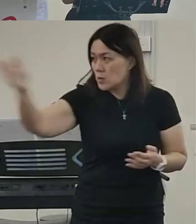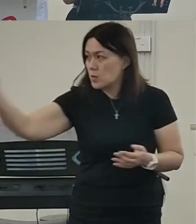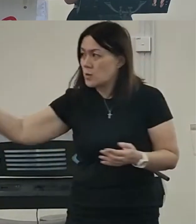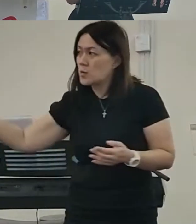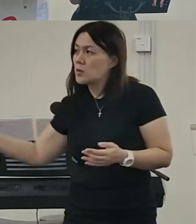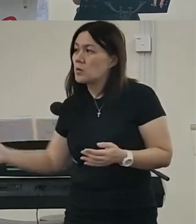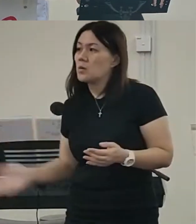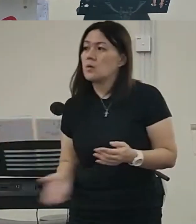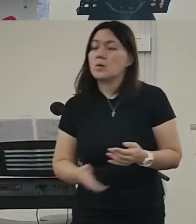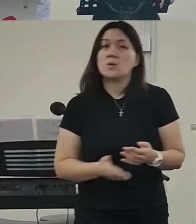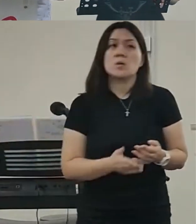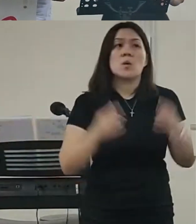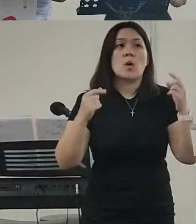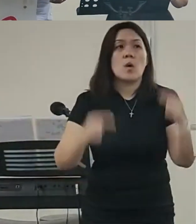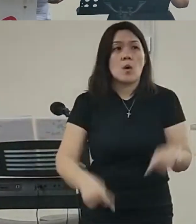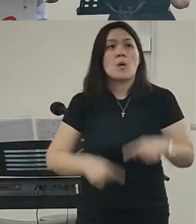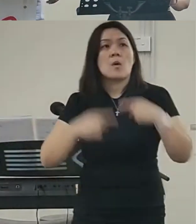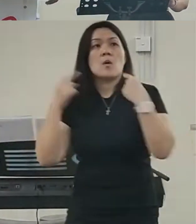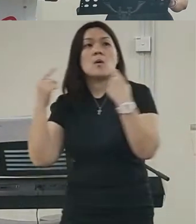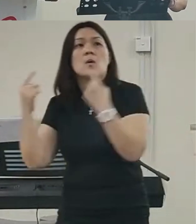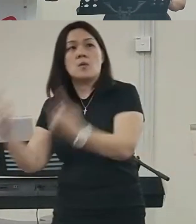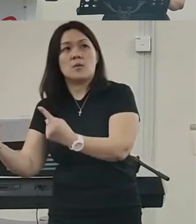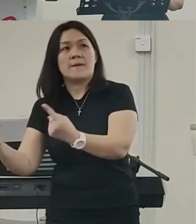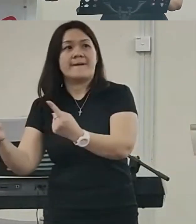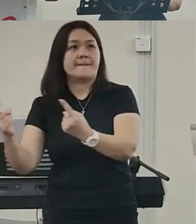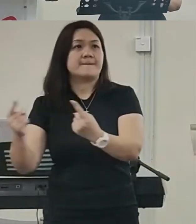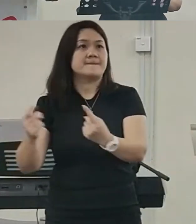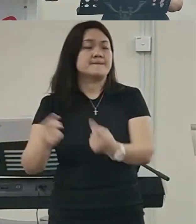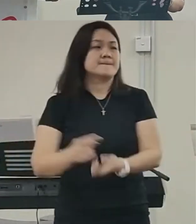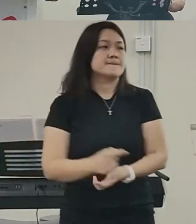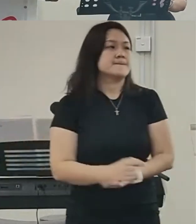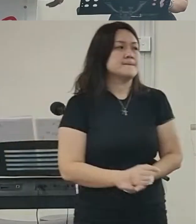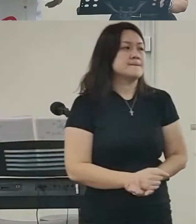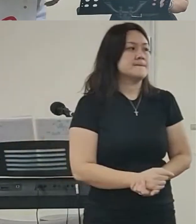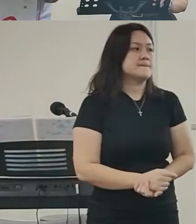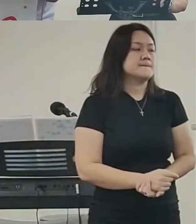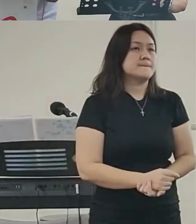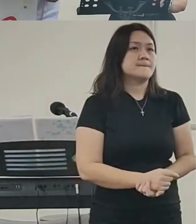那么呢这里是神的话语呢无论我差遣谁谁都要去